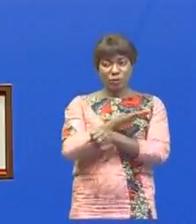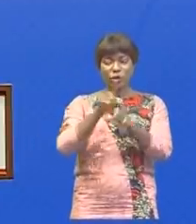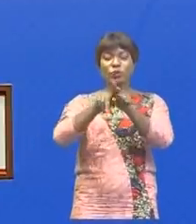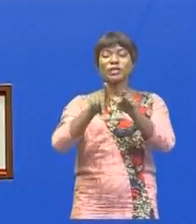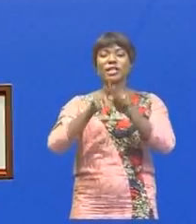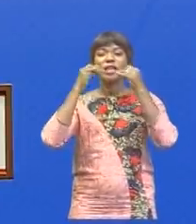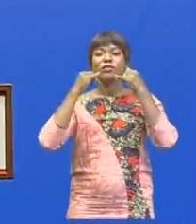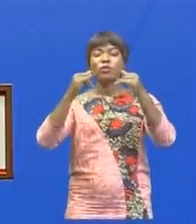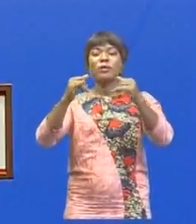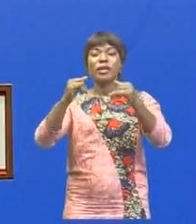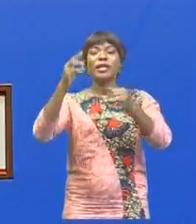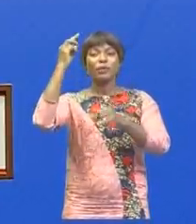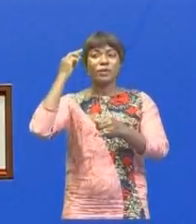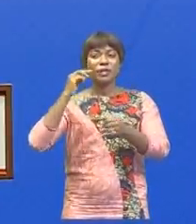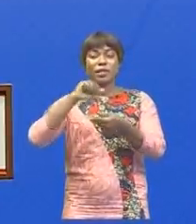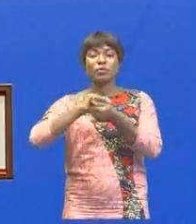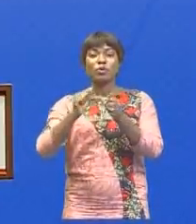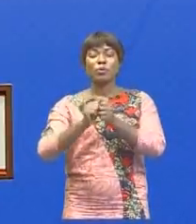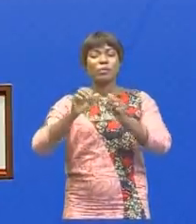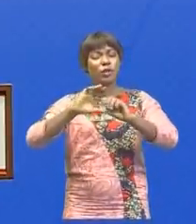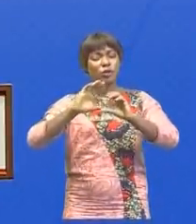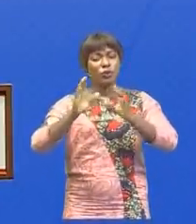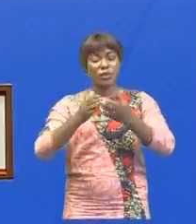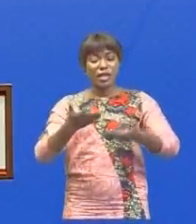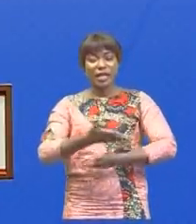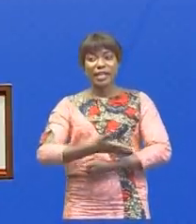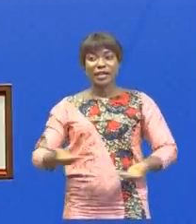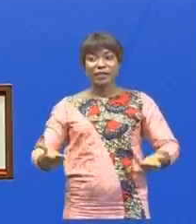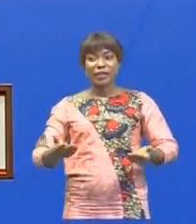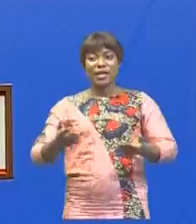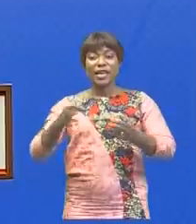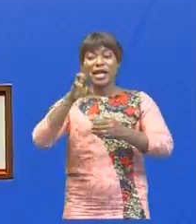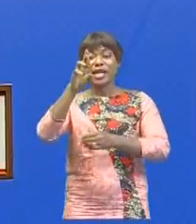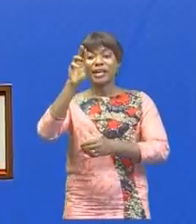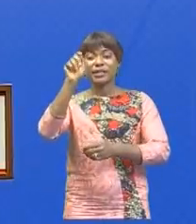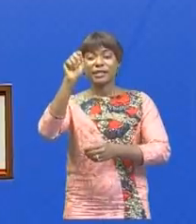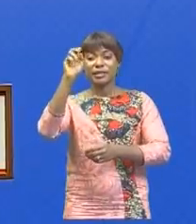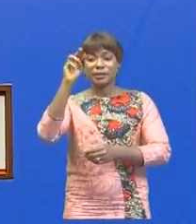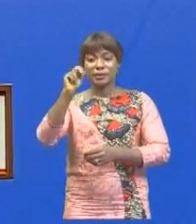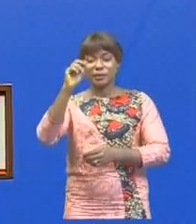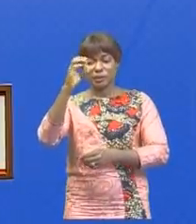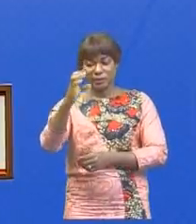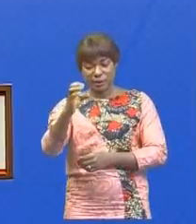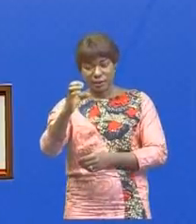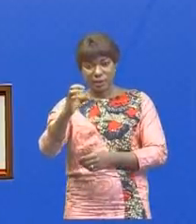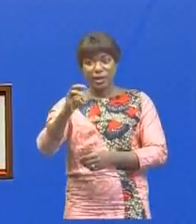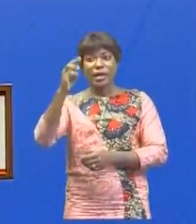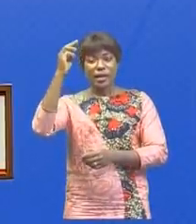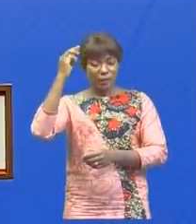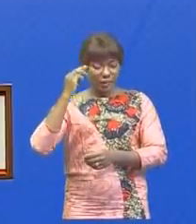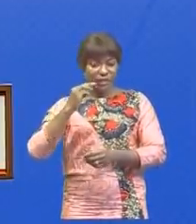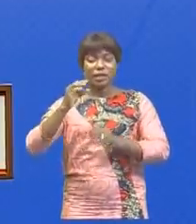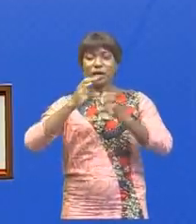informé le Conseil de la situation de grève du personnel de la RTN congolaise. Le ministre à des